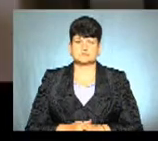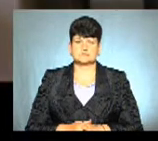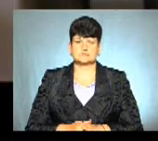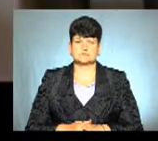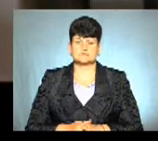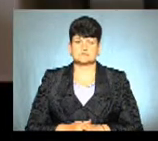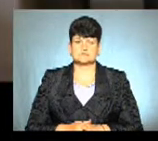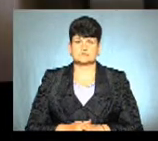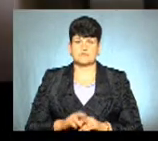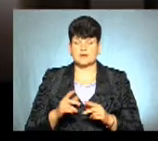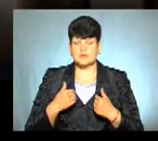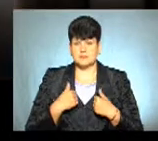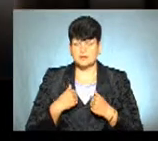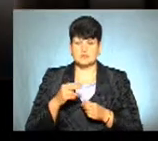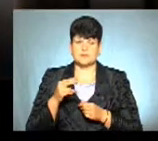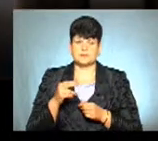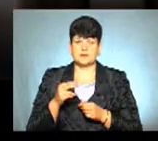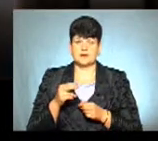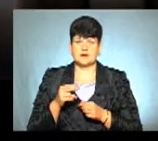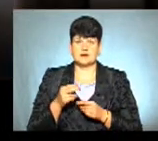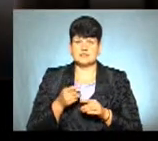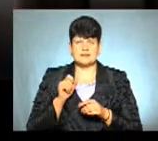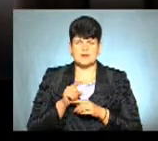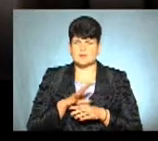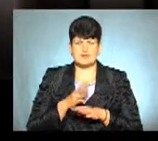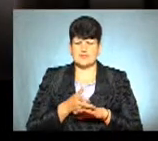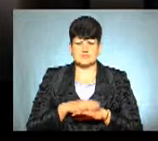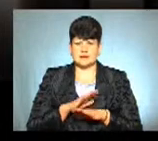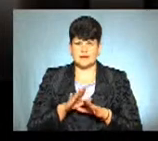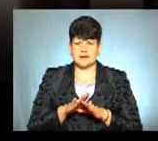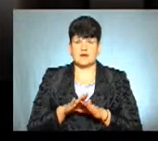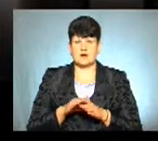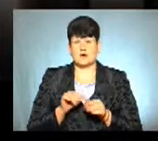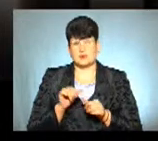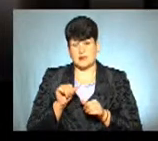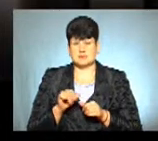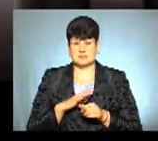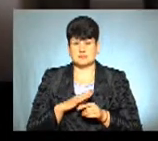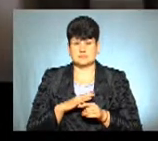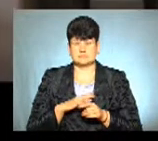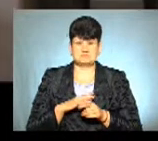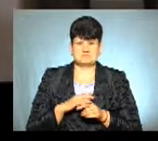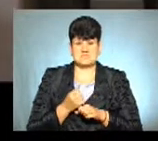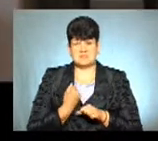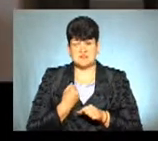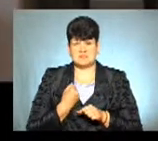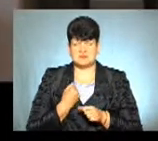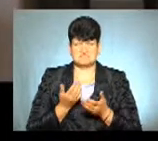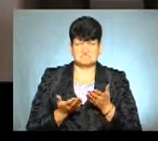Як на мене, завдання знову були нескладними, однак деякі з них застало не засумнюватися у правильністі своєї відповіді.